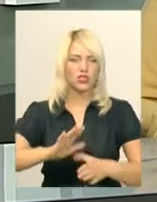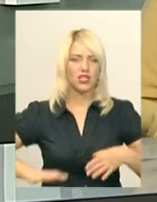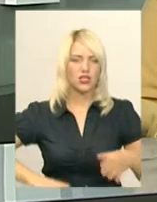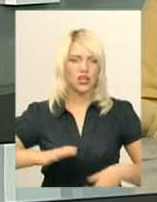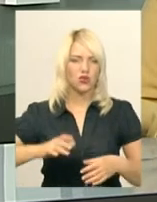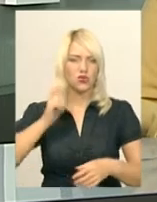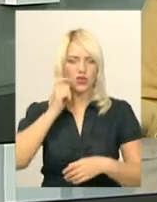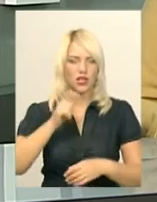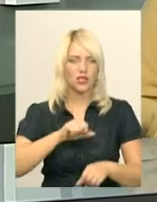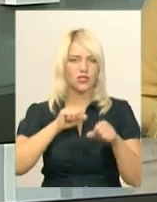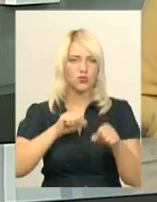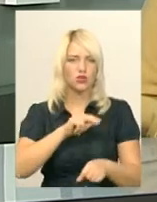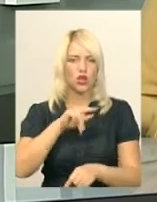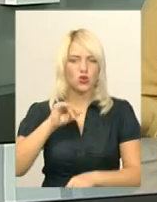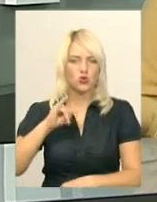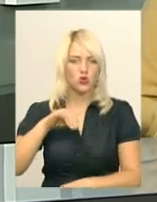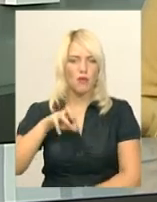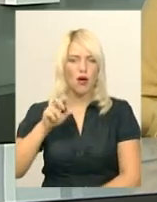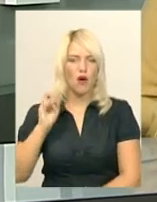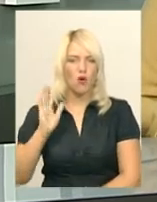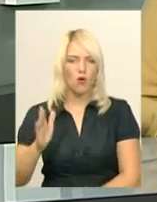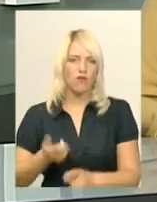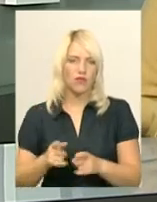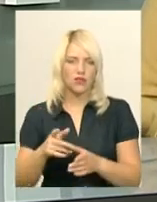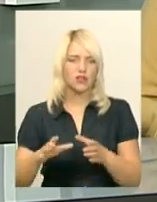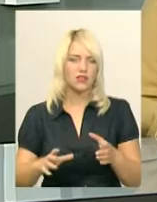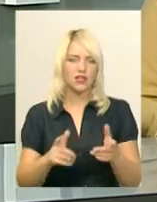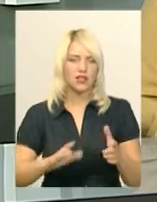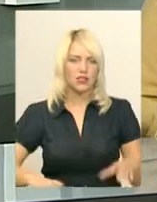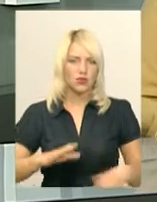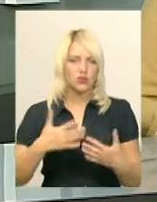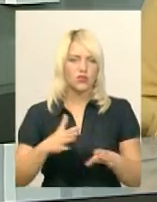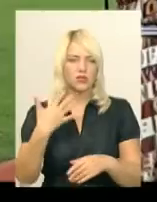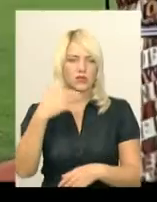боксу Анатолій Чумаков. Спортсменів він готує понад півстоліття.